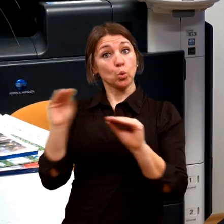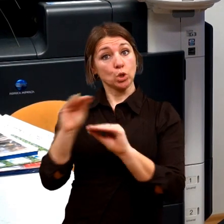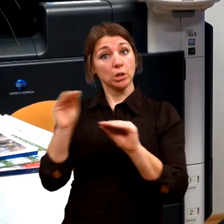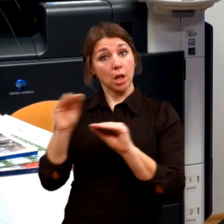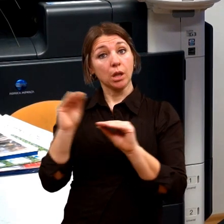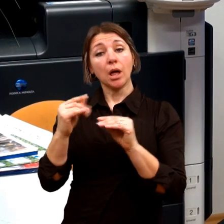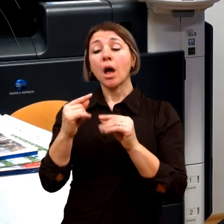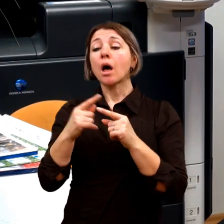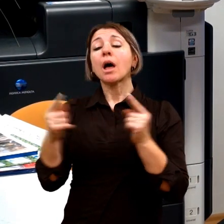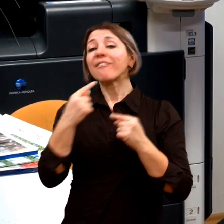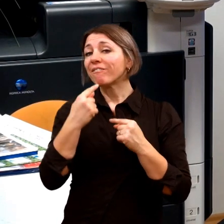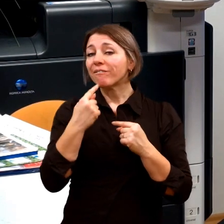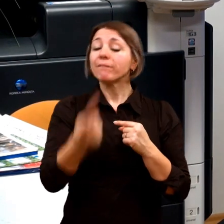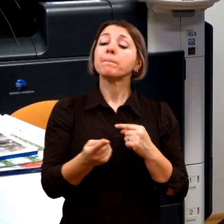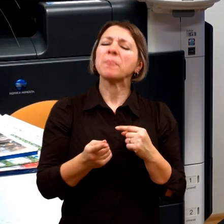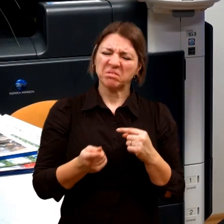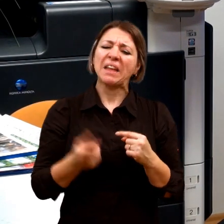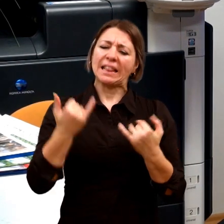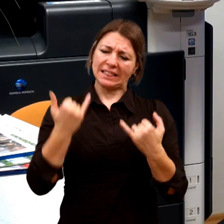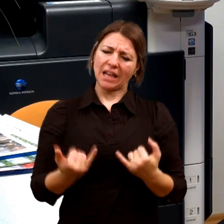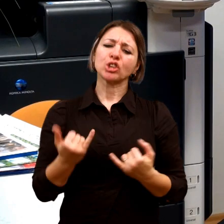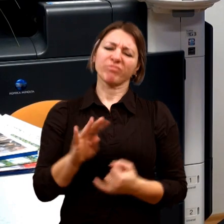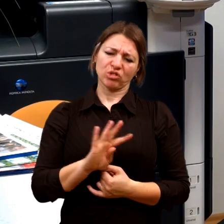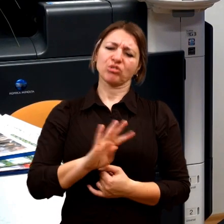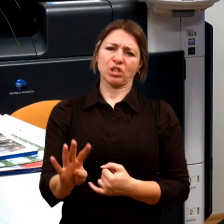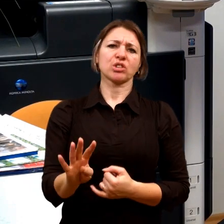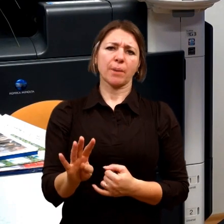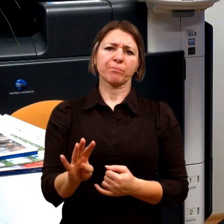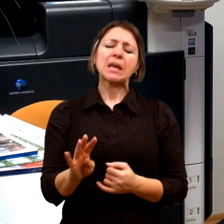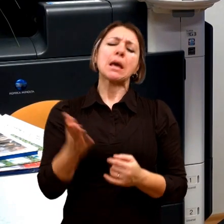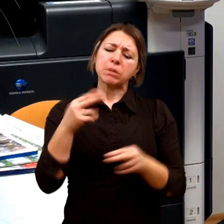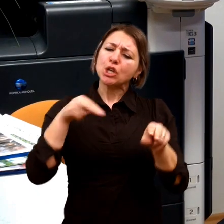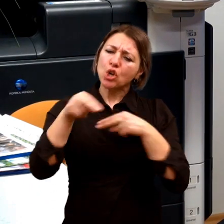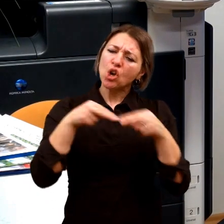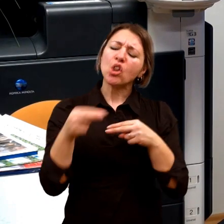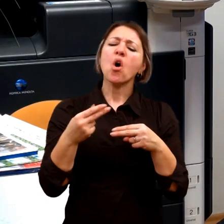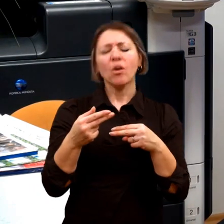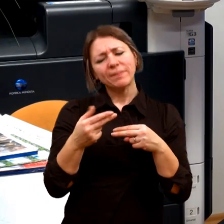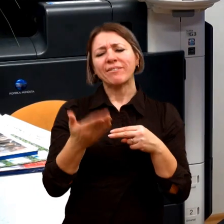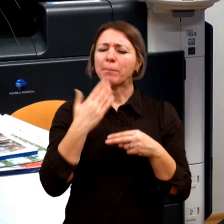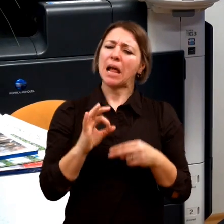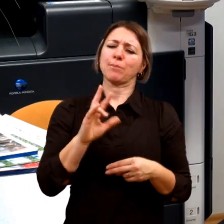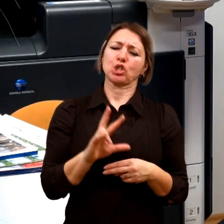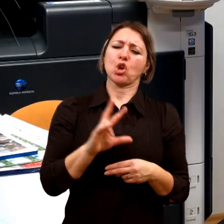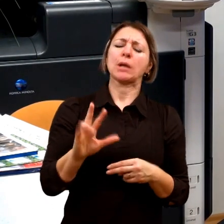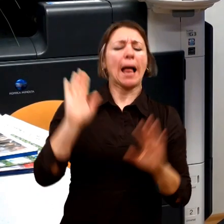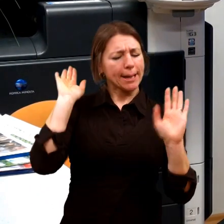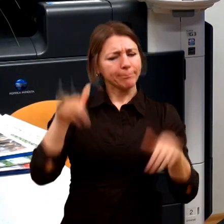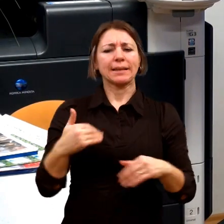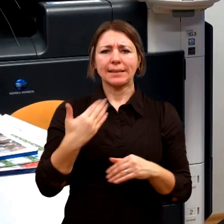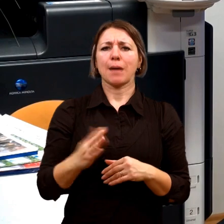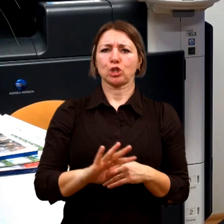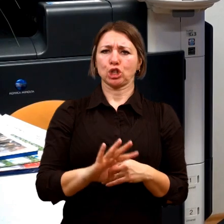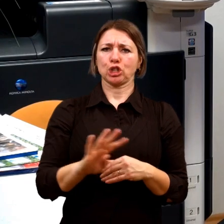řekla dítěti, teď ti dám štyrku, ona to není na štyrku, ale já ti radši dám štyrku, nebo řekne to